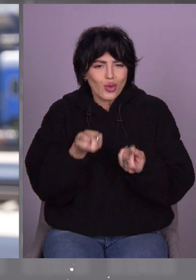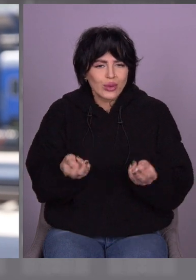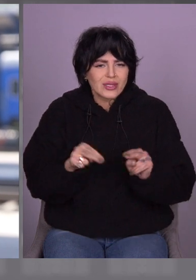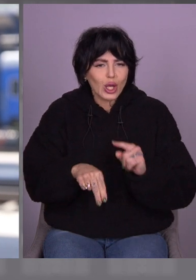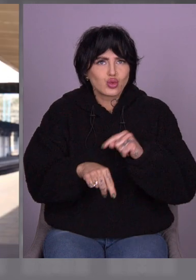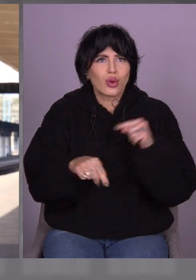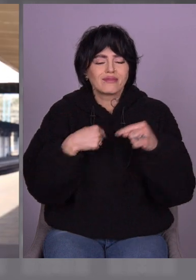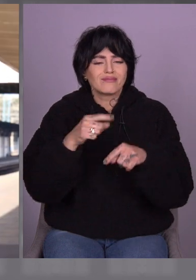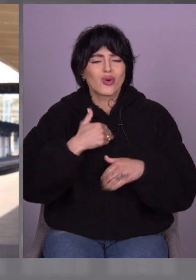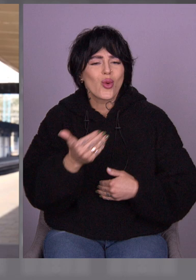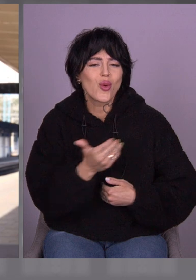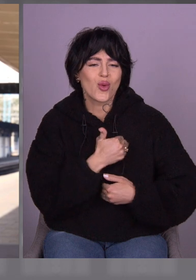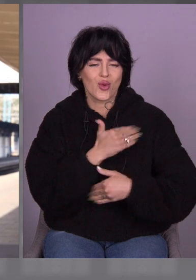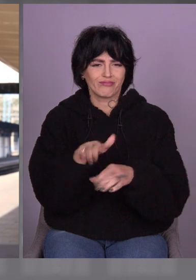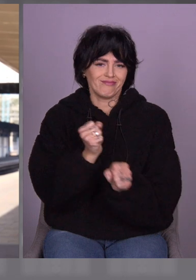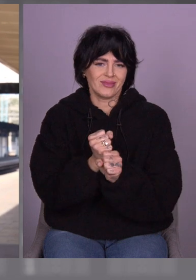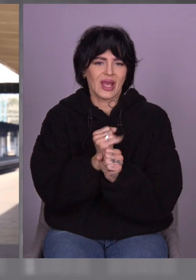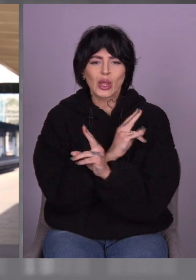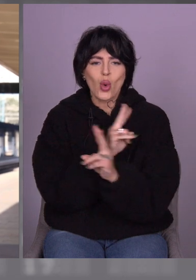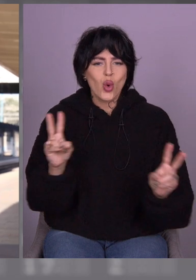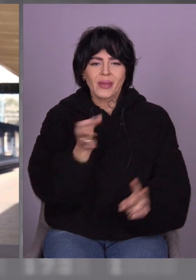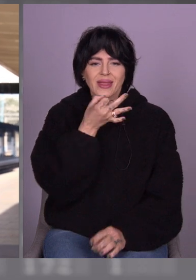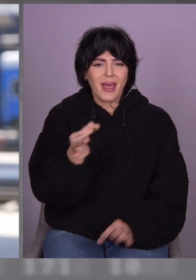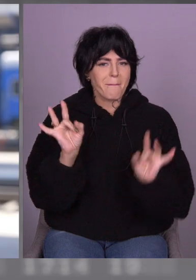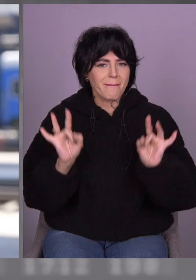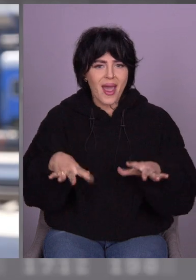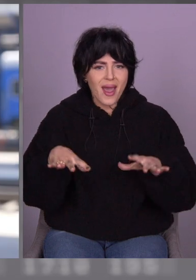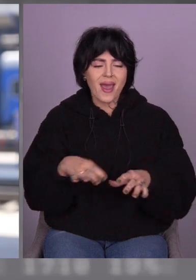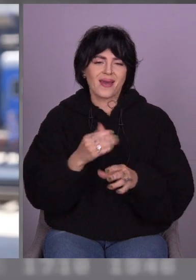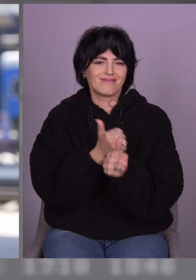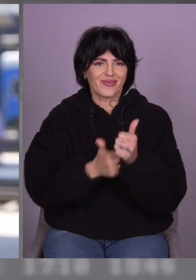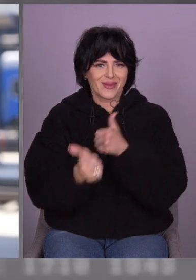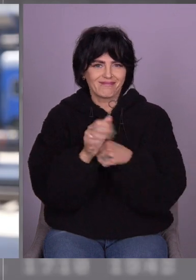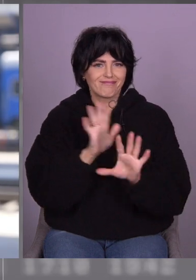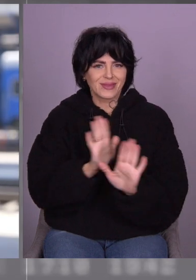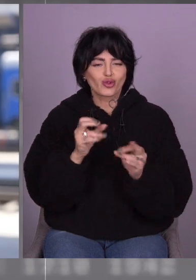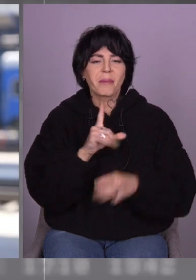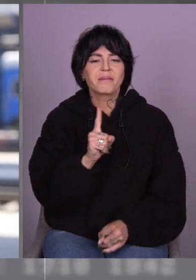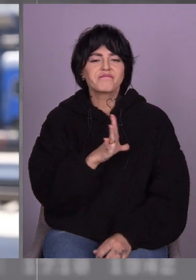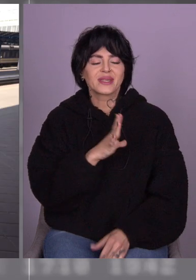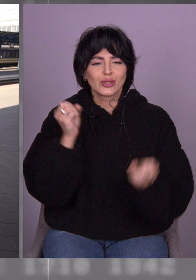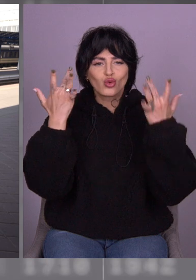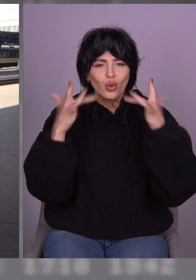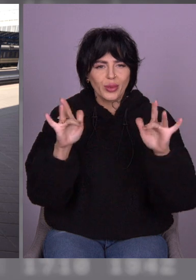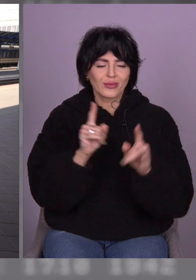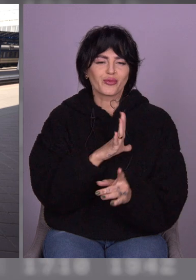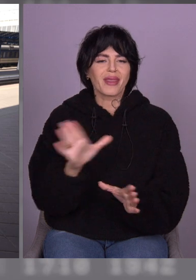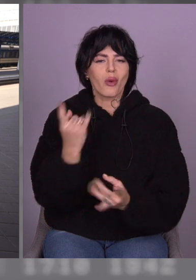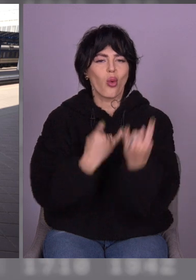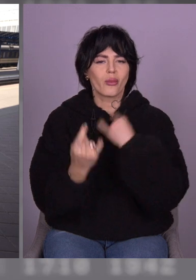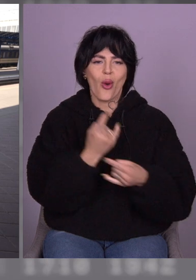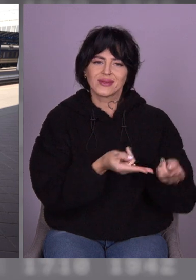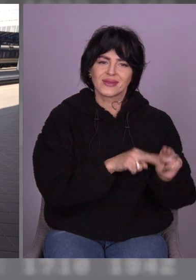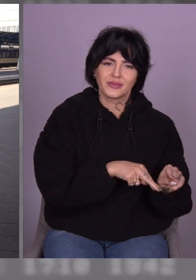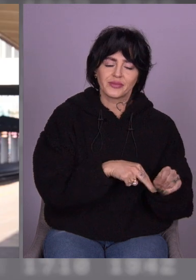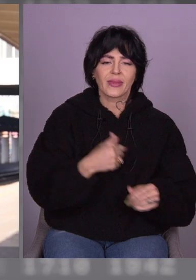я маю це зробити, нікому не сказавши про це попередньо, щоб вони мене не відмовляли. Я пропоную перейти